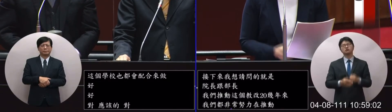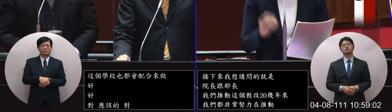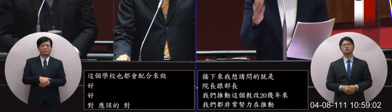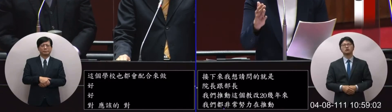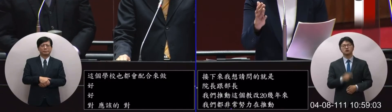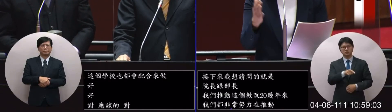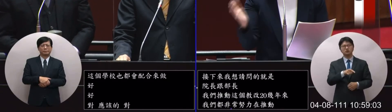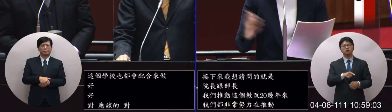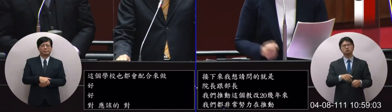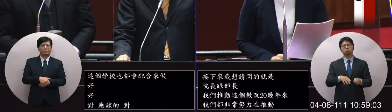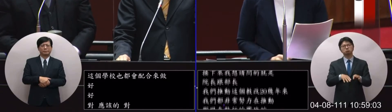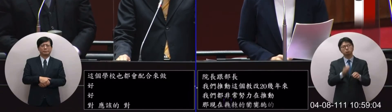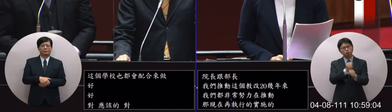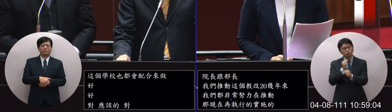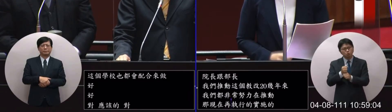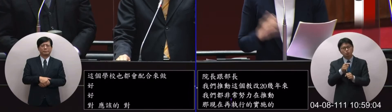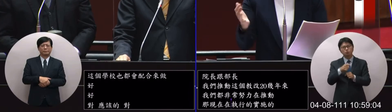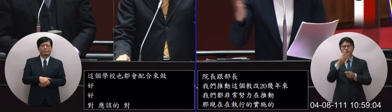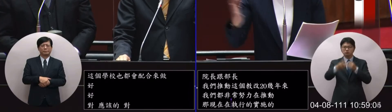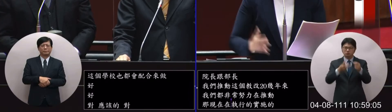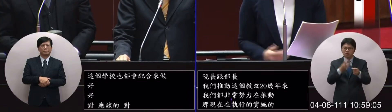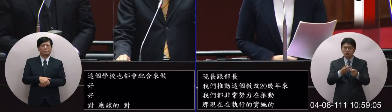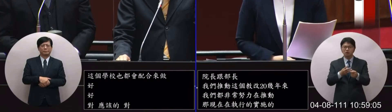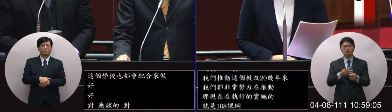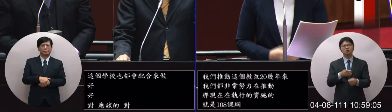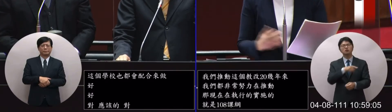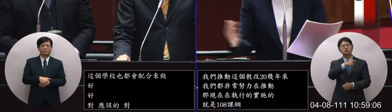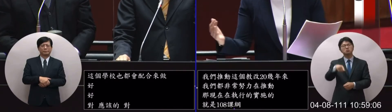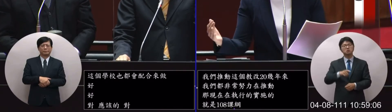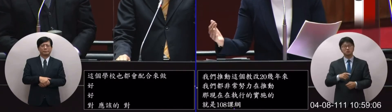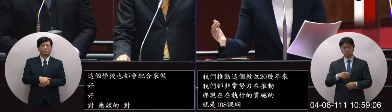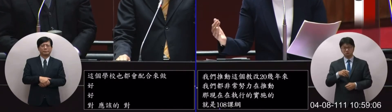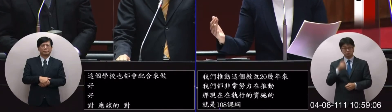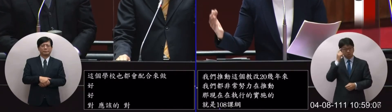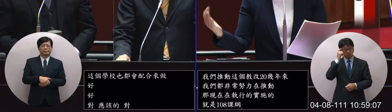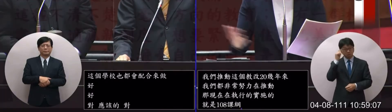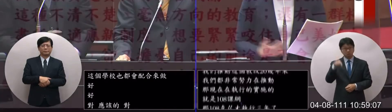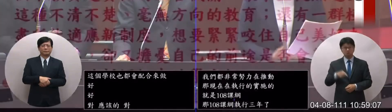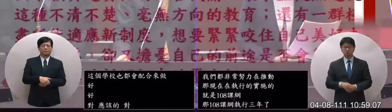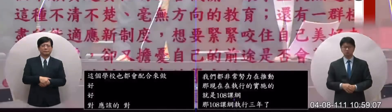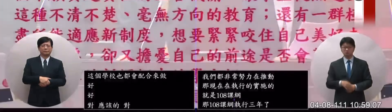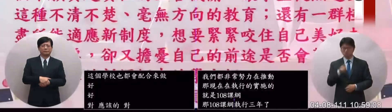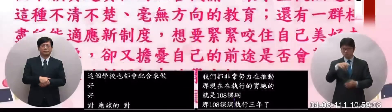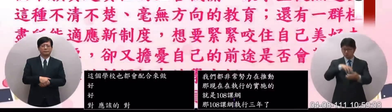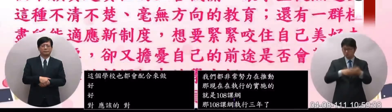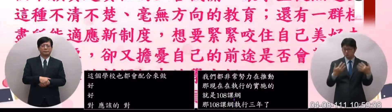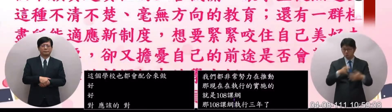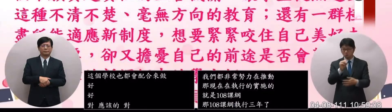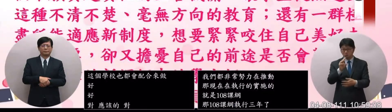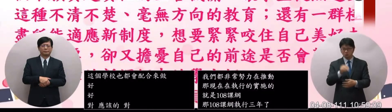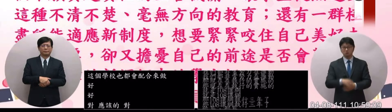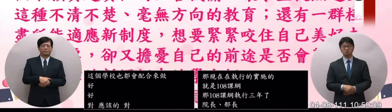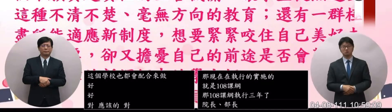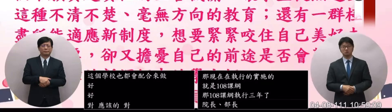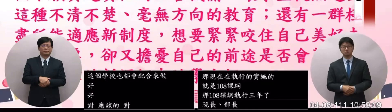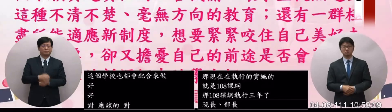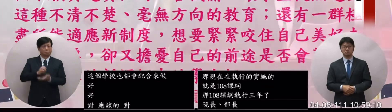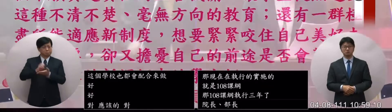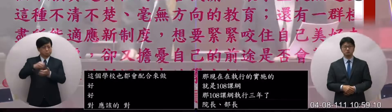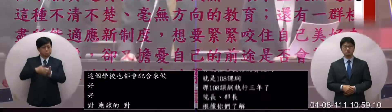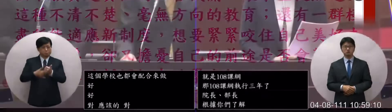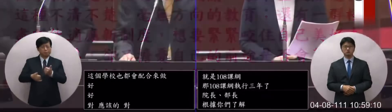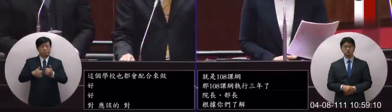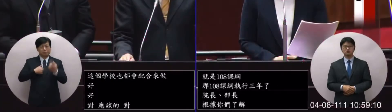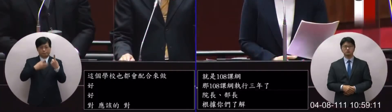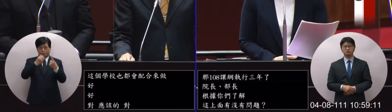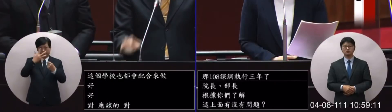年了院長 部長你們的了解這上面有沒有問題我跟委員報告